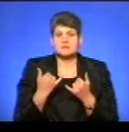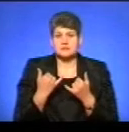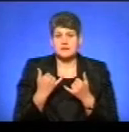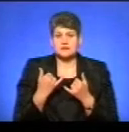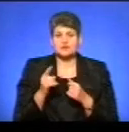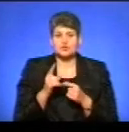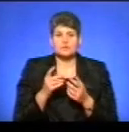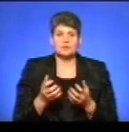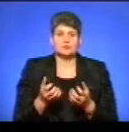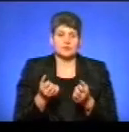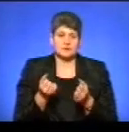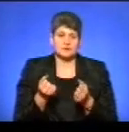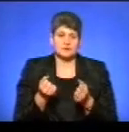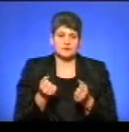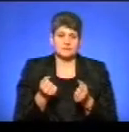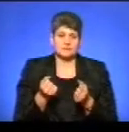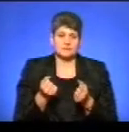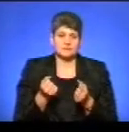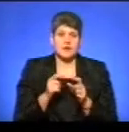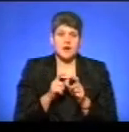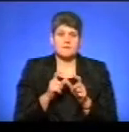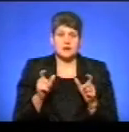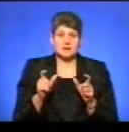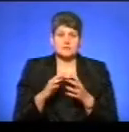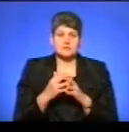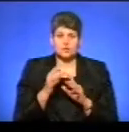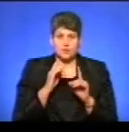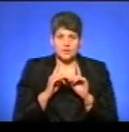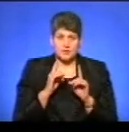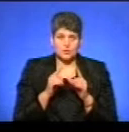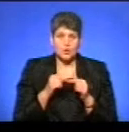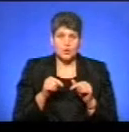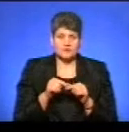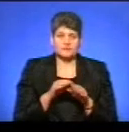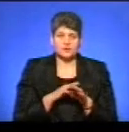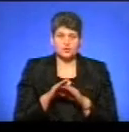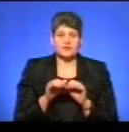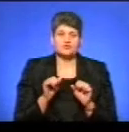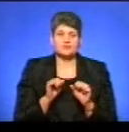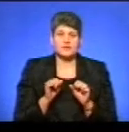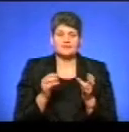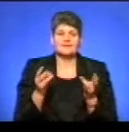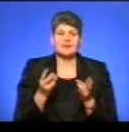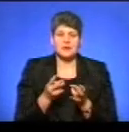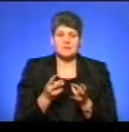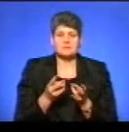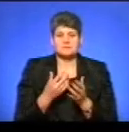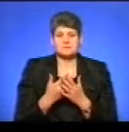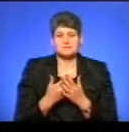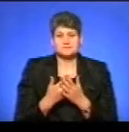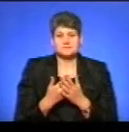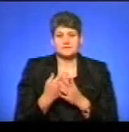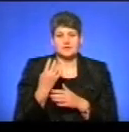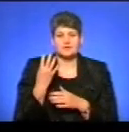щоби утримати, будемо говорити, апарат сільської ради, тобто орган виконавчої влади, треба мінімально